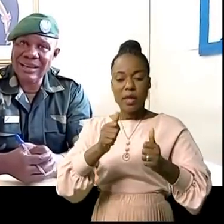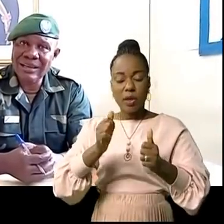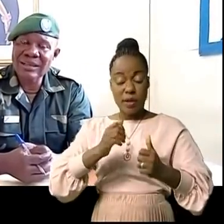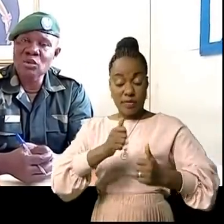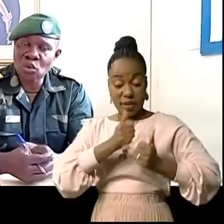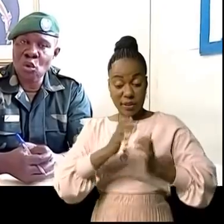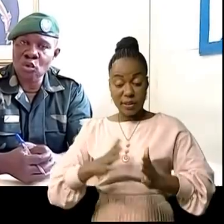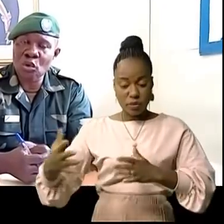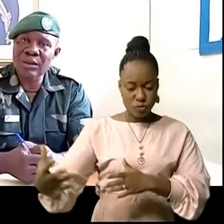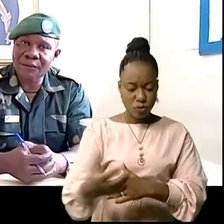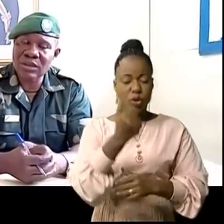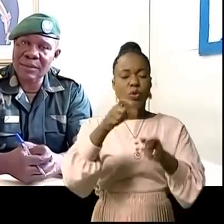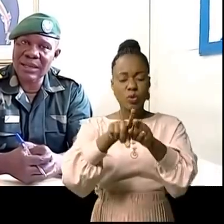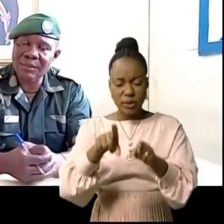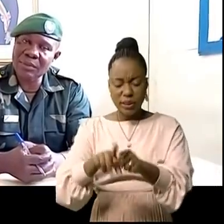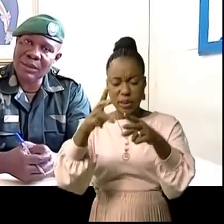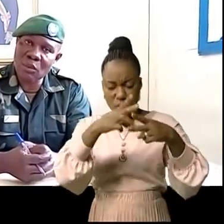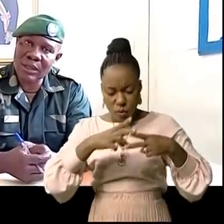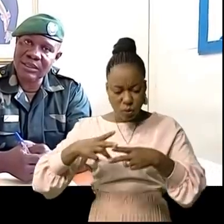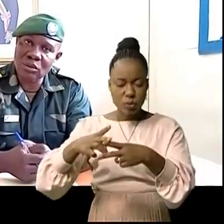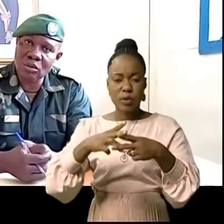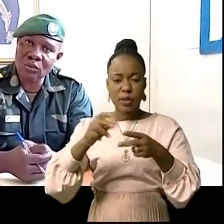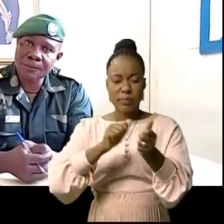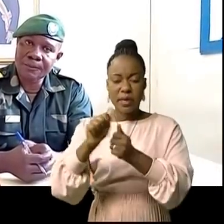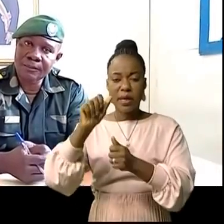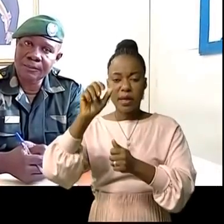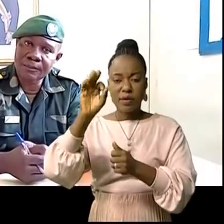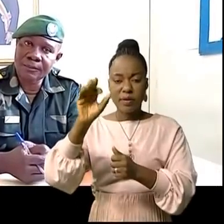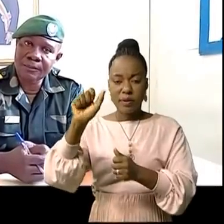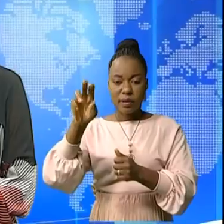passée sous contrôle des forces armées de la République démocratique du Congo.